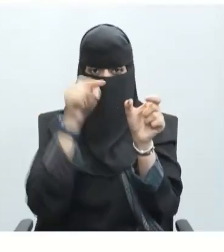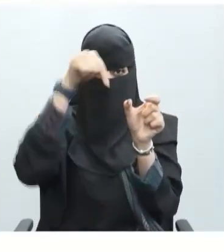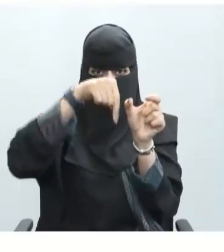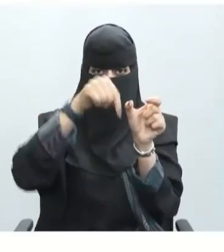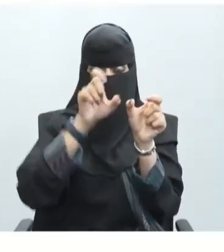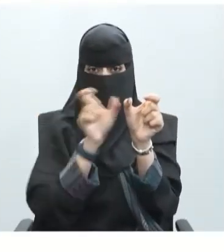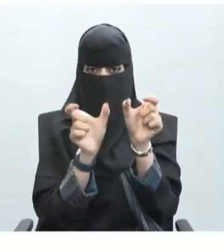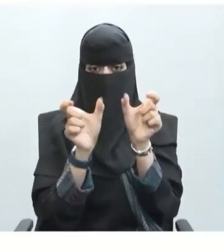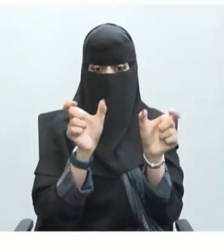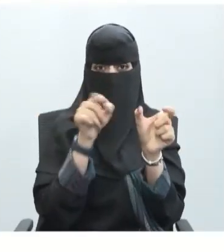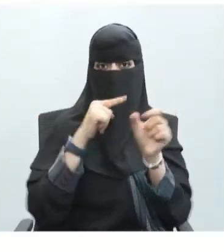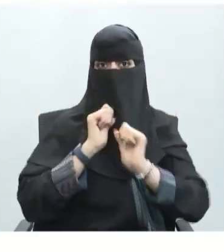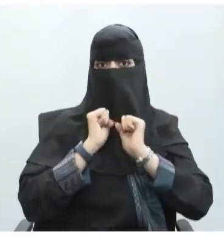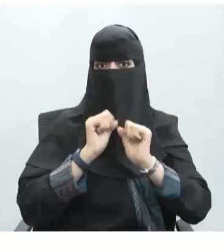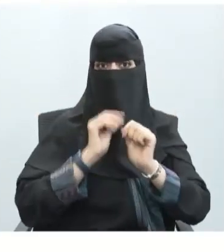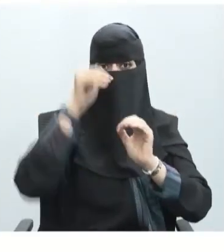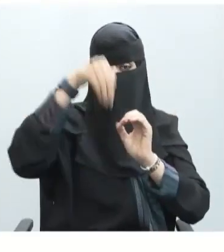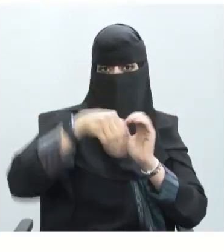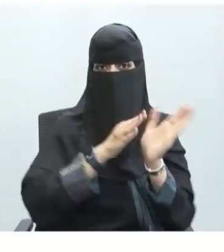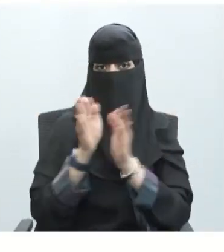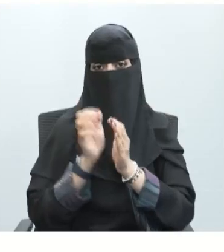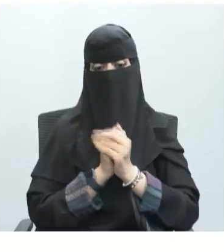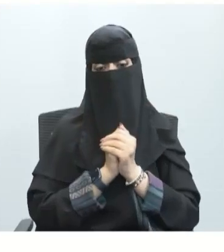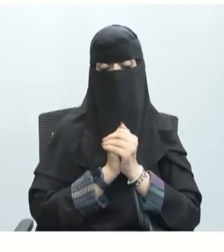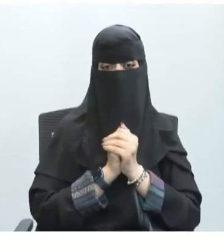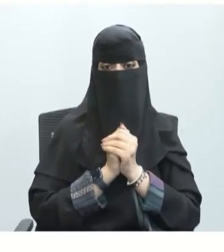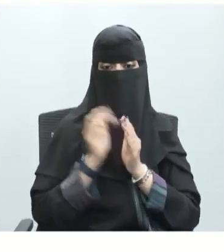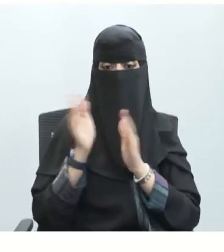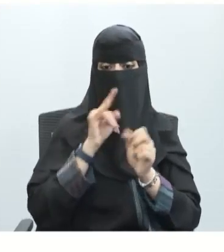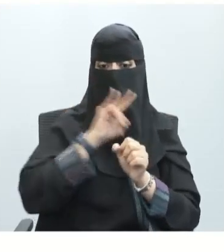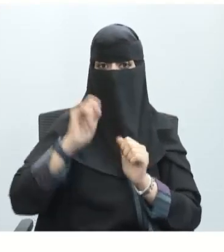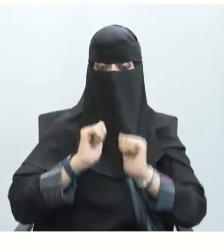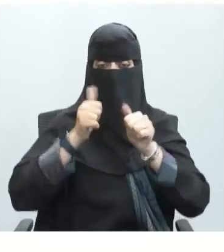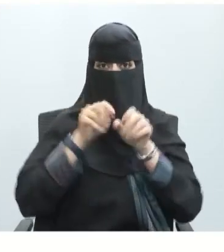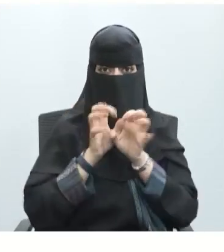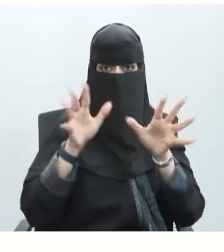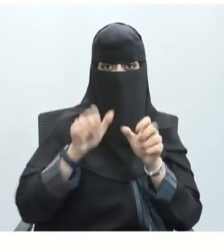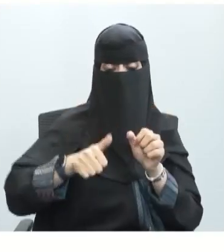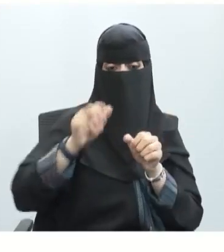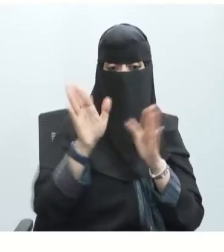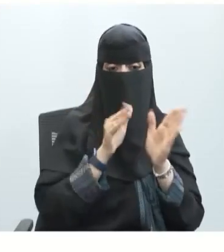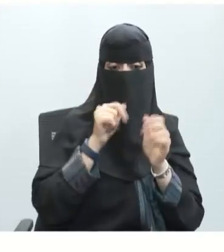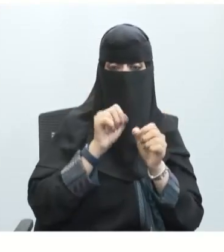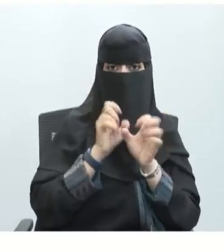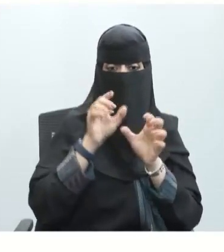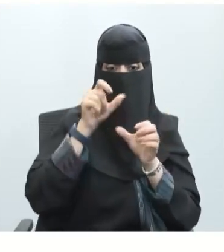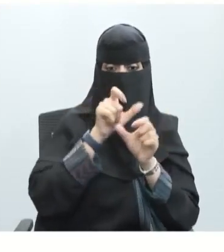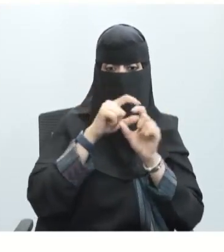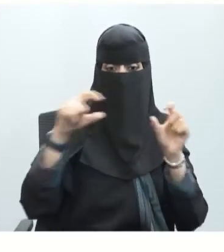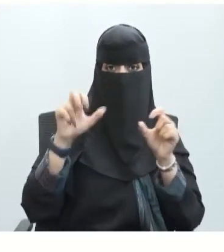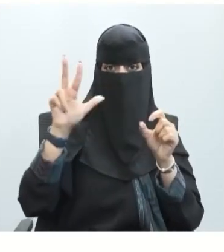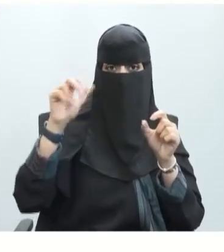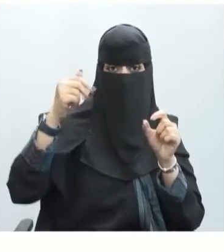إذن لا تستطيع آيونات الصوديوم والبوتاسيوم الانتشار عبر الغمد الميليني